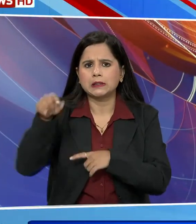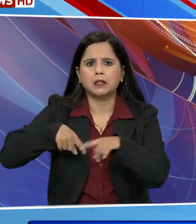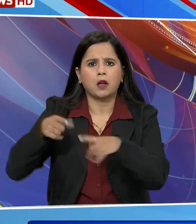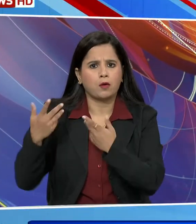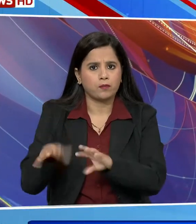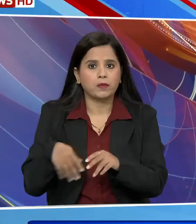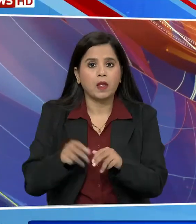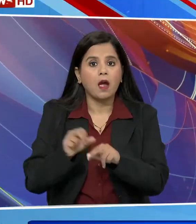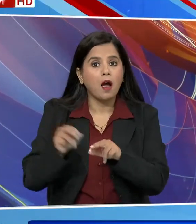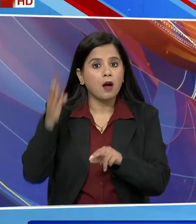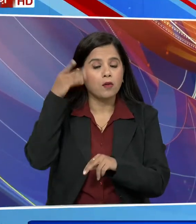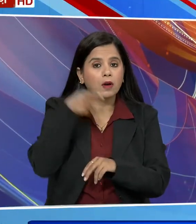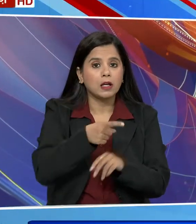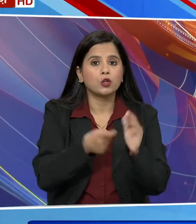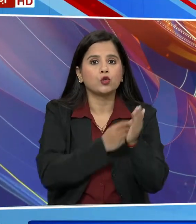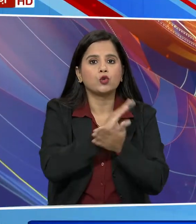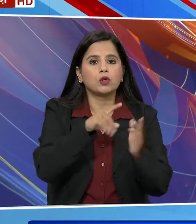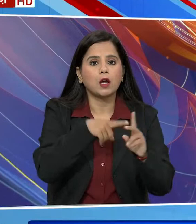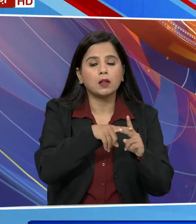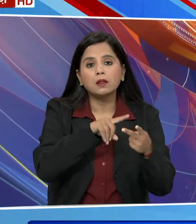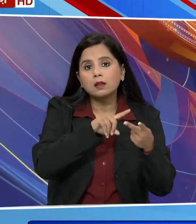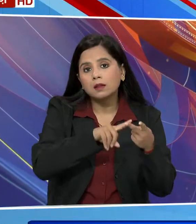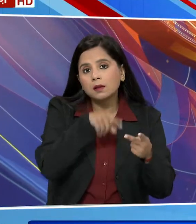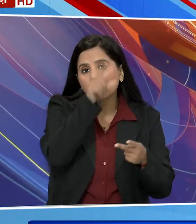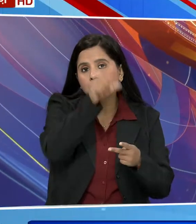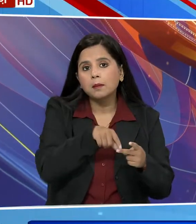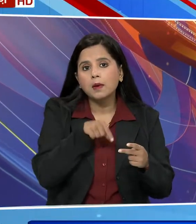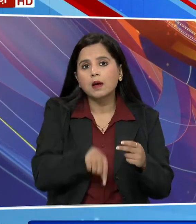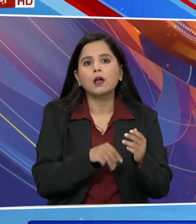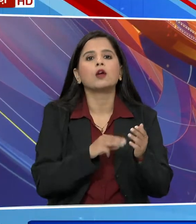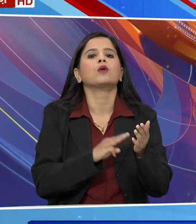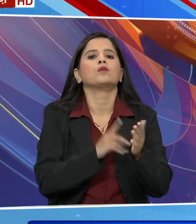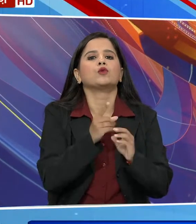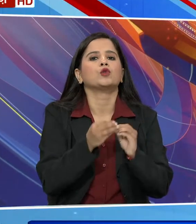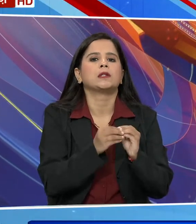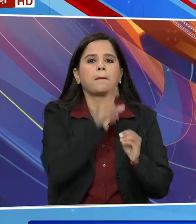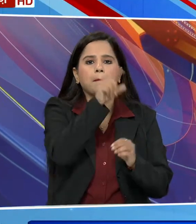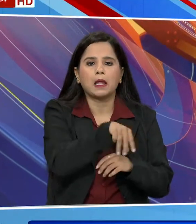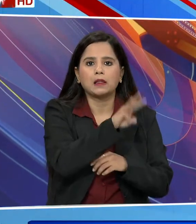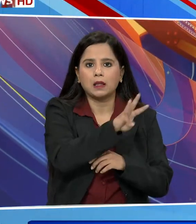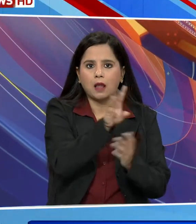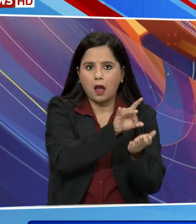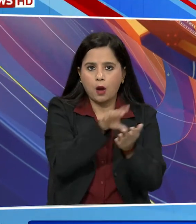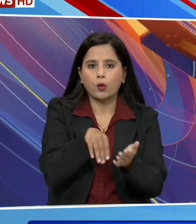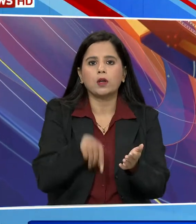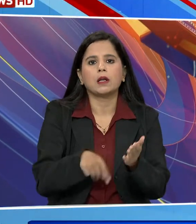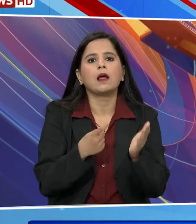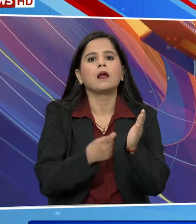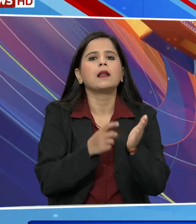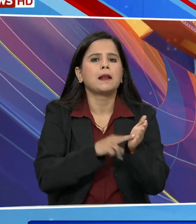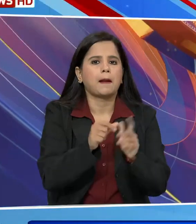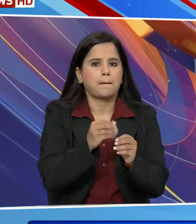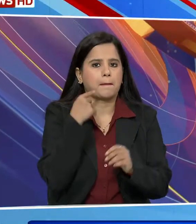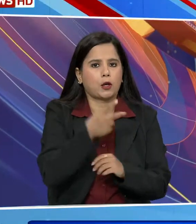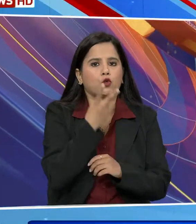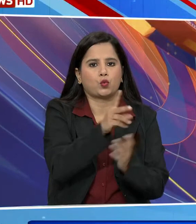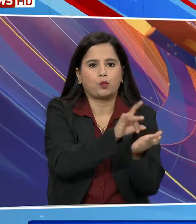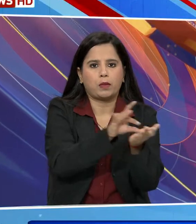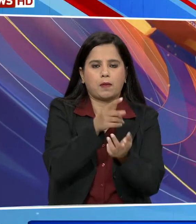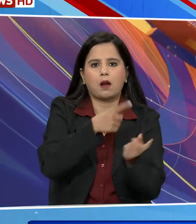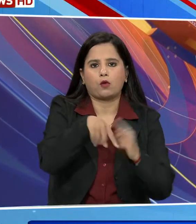मराए अब आइसान के लिए राशुत खान और मुझे बुर रह्मा ने तीन दें विकेट और मुहमद नभी ने दो विकेट लिए